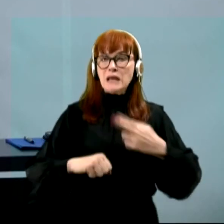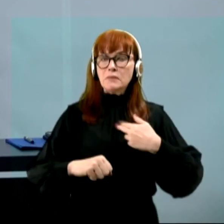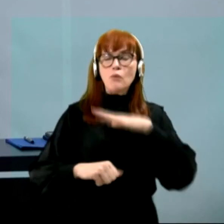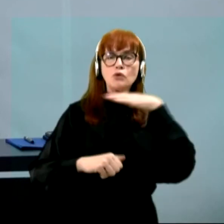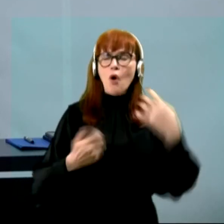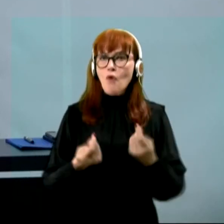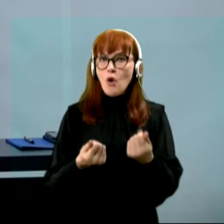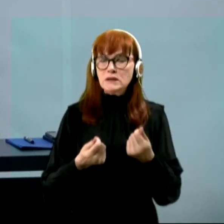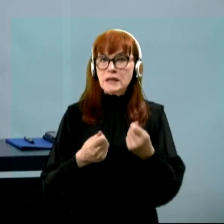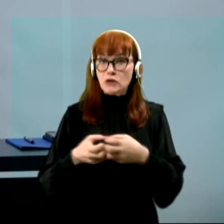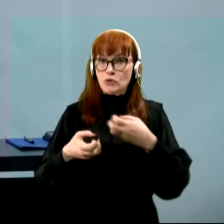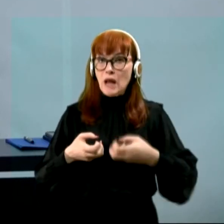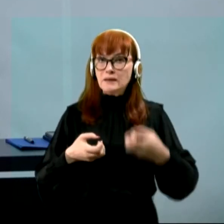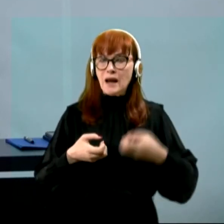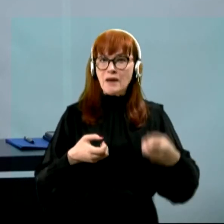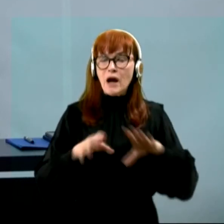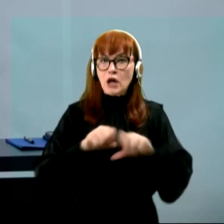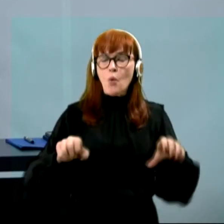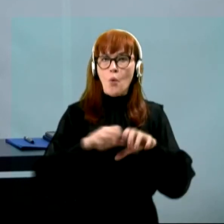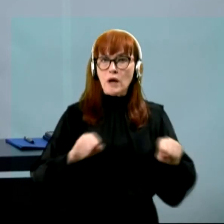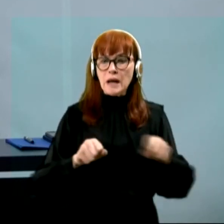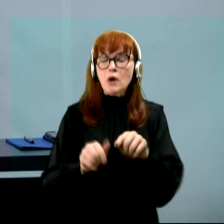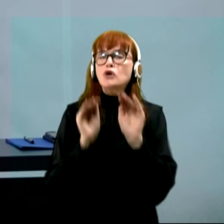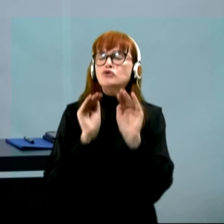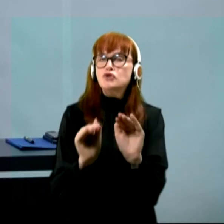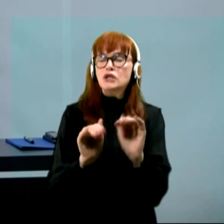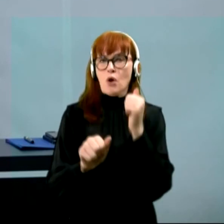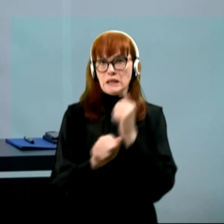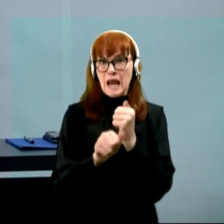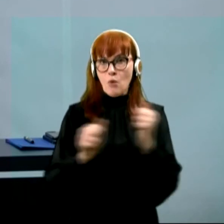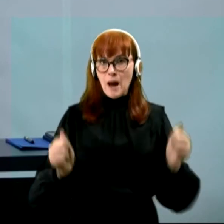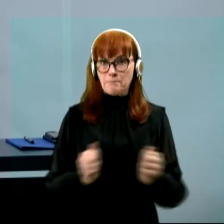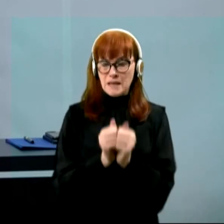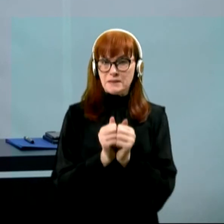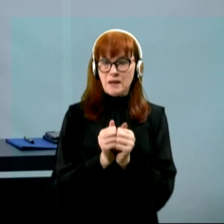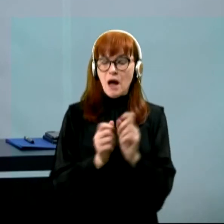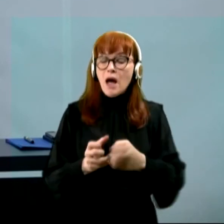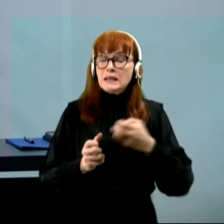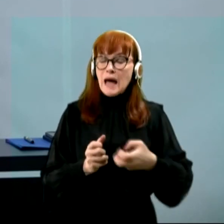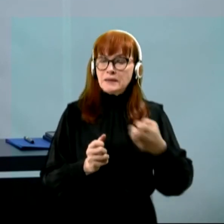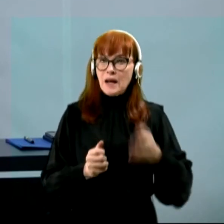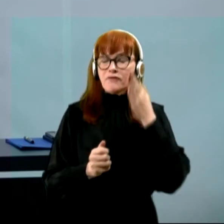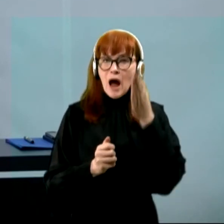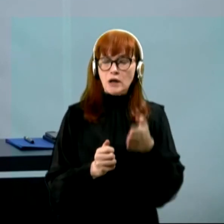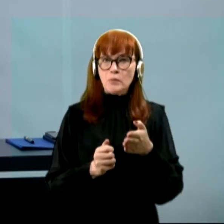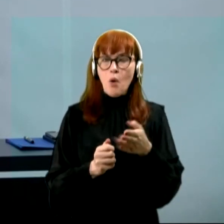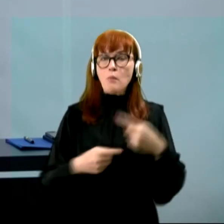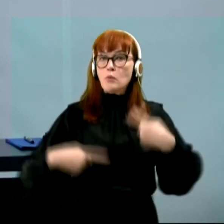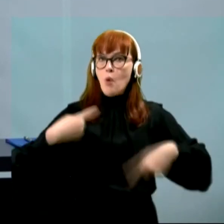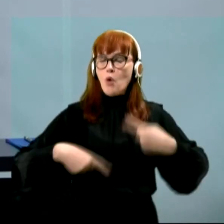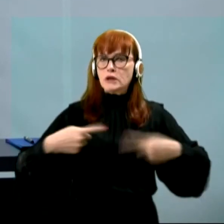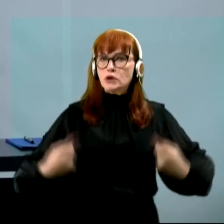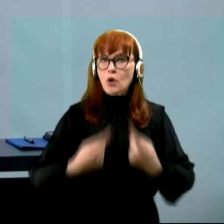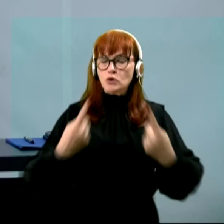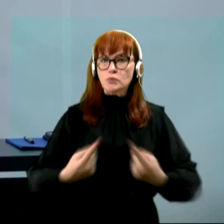sredstev za nadaljevanje ukrepov, ki ščitijo delovna mesta. Nadaljevali bomo z politikov